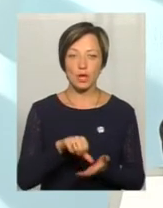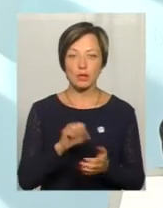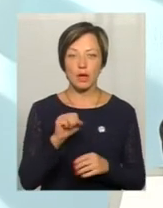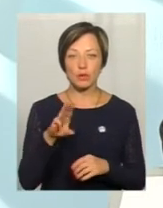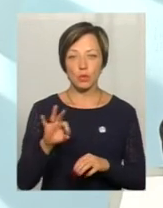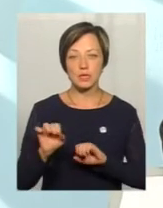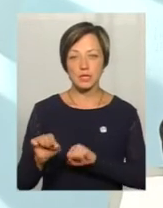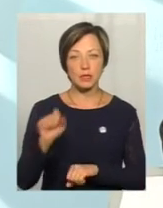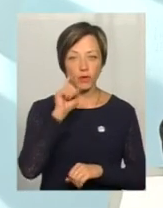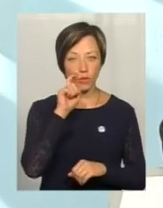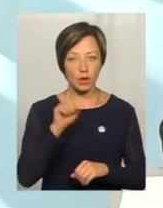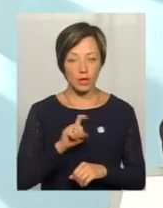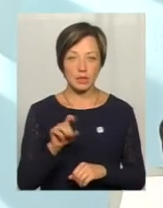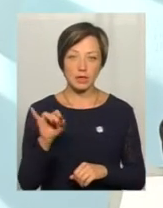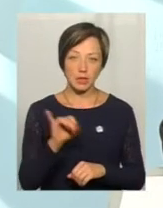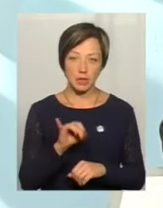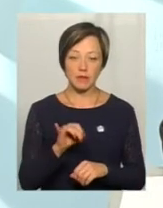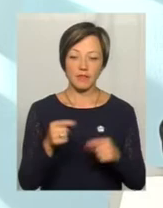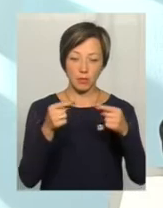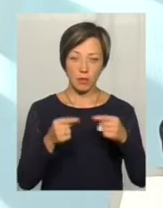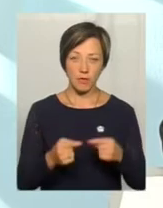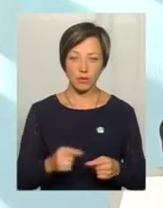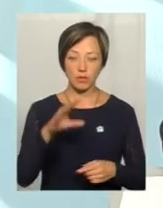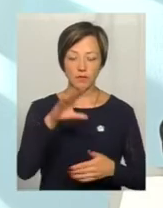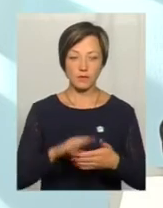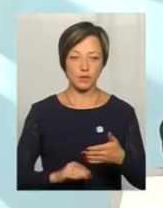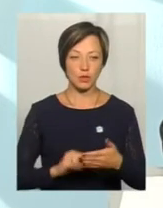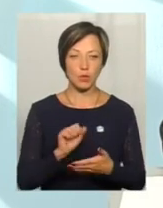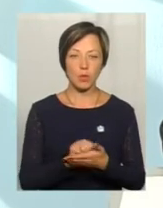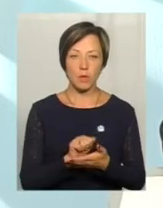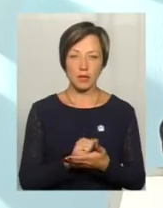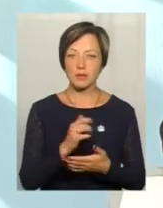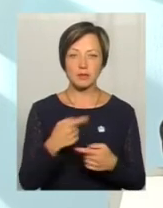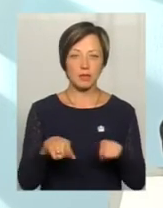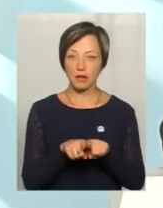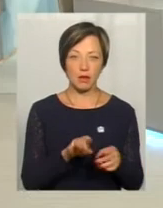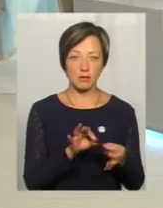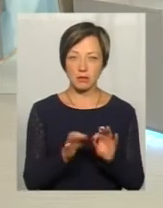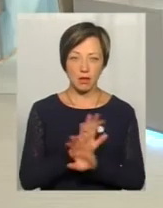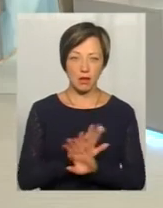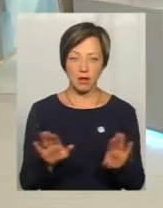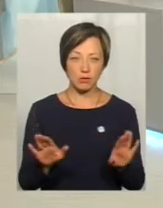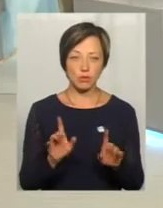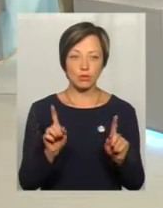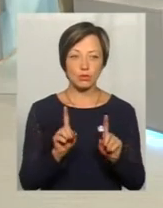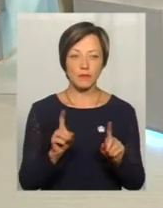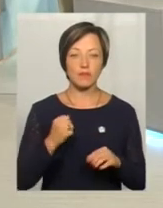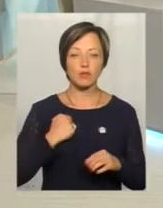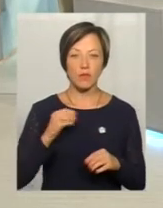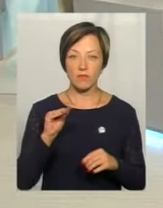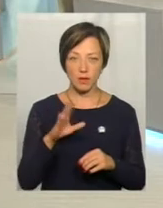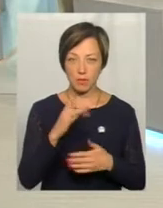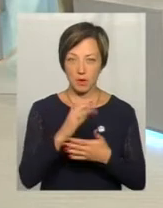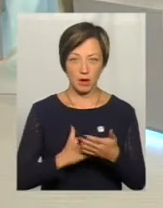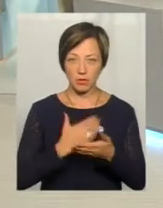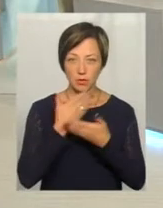«Захисників України». І, відповідно, всі документи, які є в переліку, це не так складно. Військового квитка в